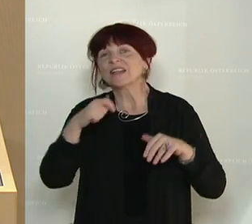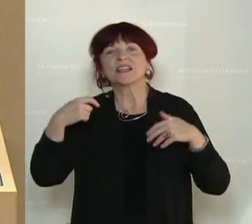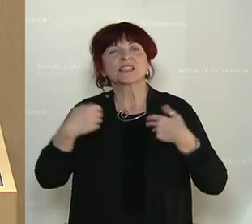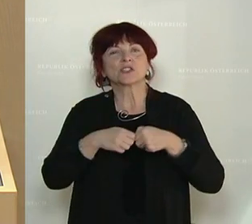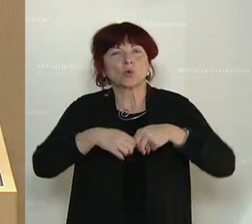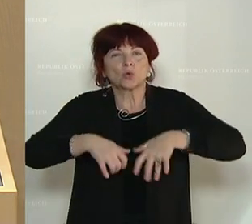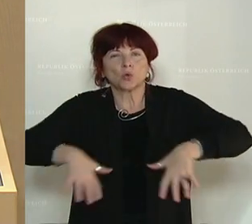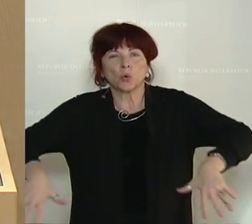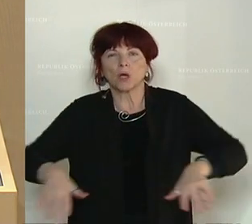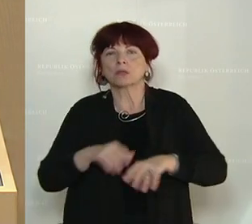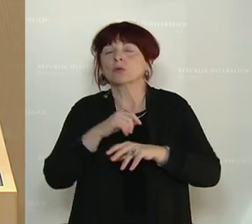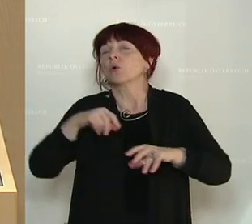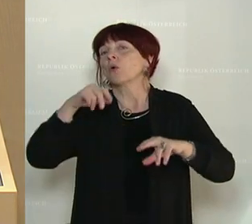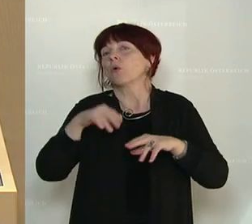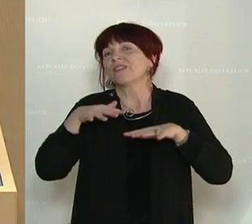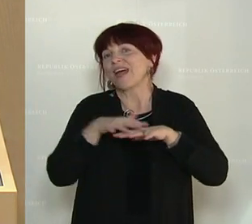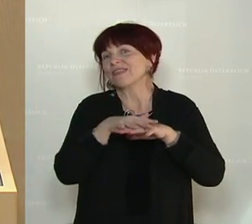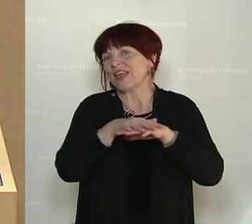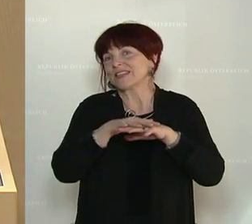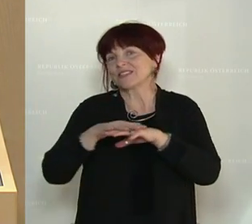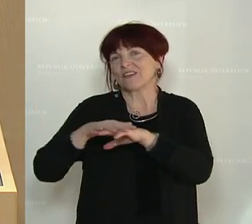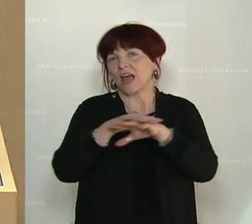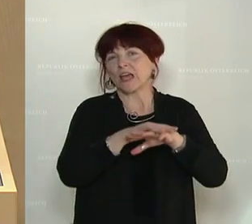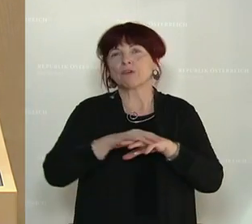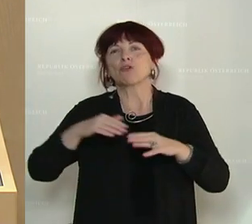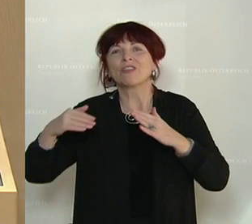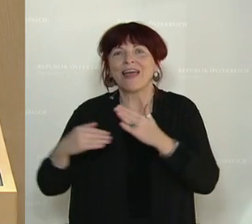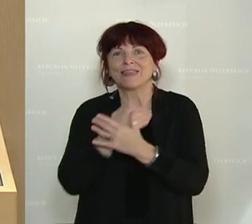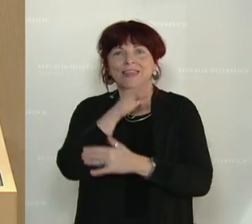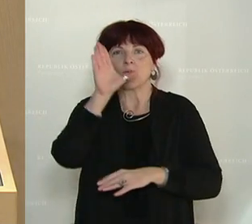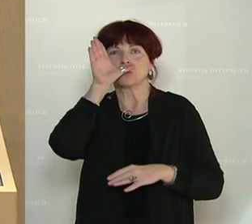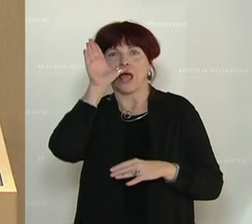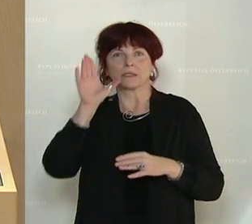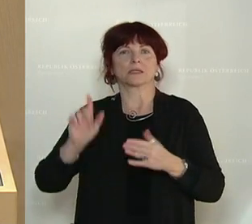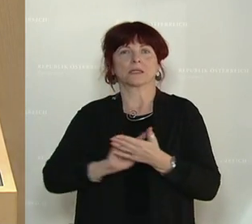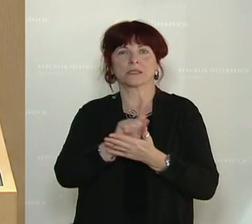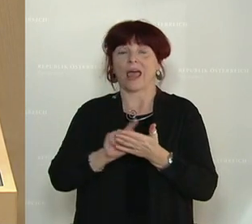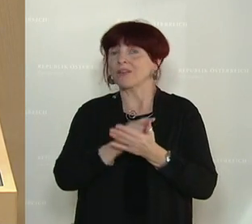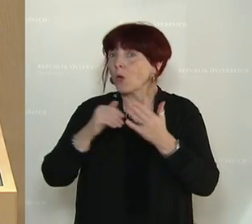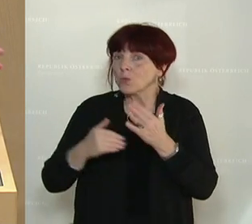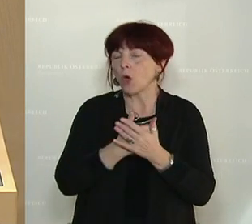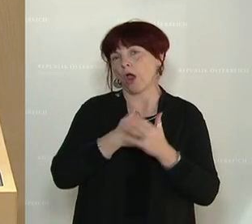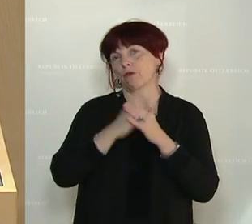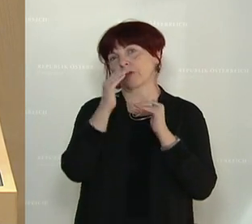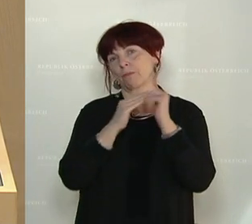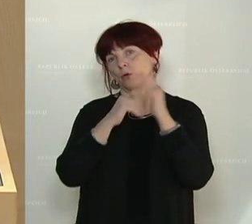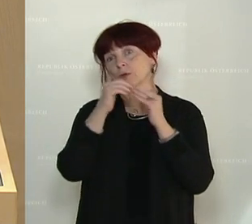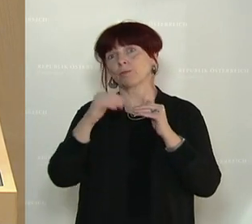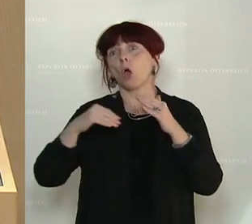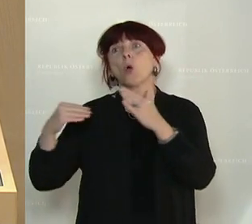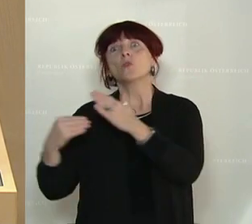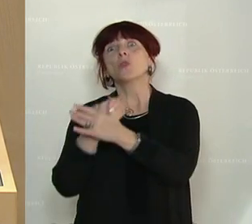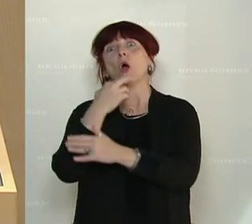langjährige Führungskader des klassischen Neonazismus in Österreich neu organisieren. Die sogenannten Neurechte,